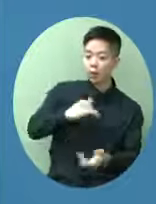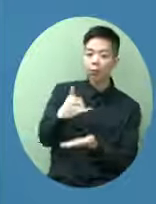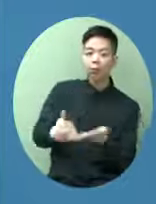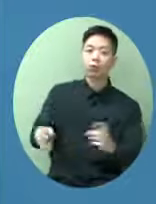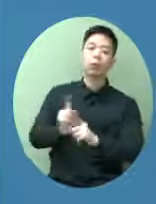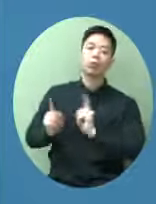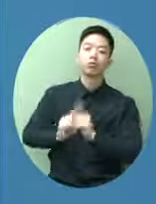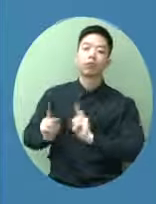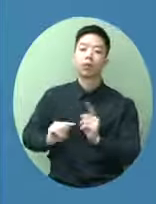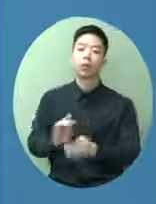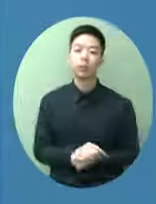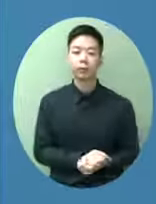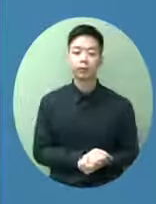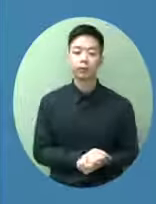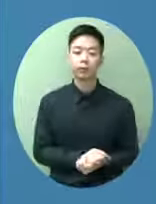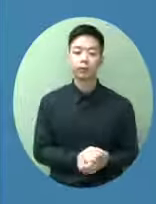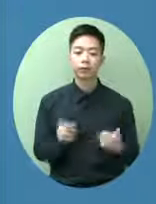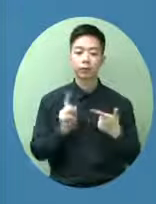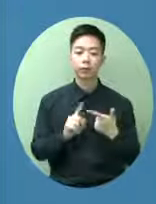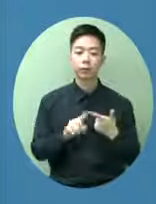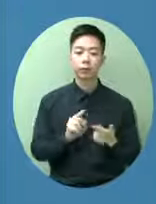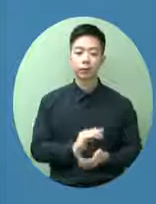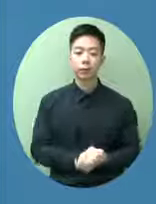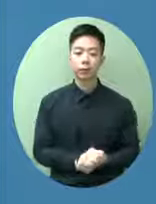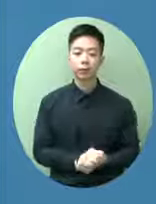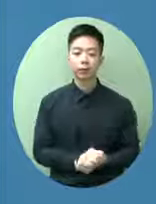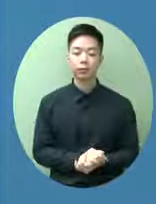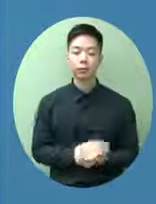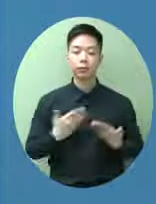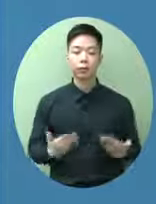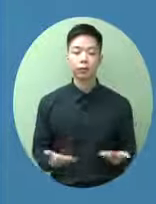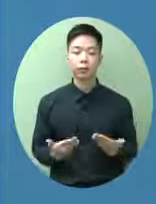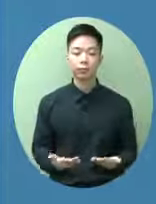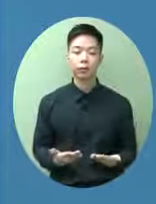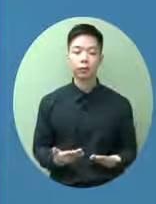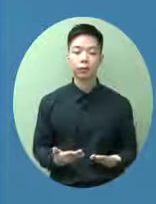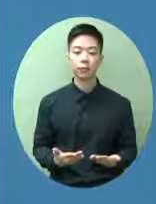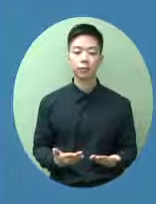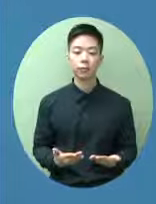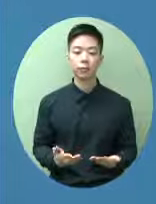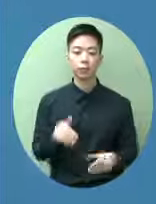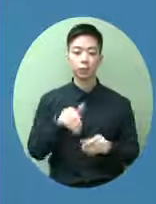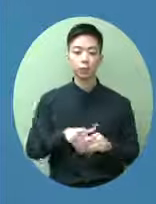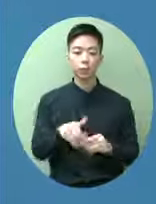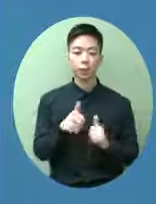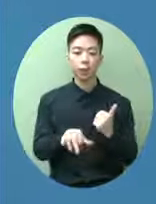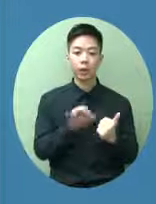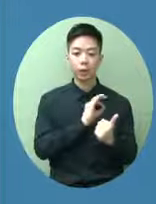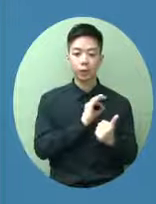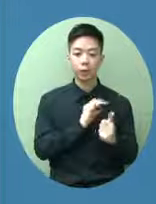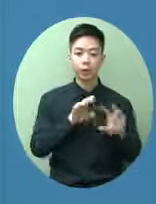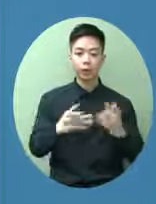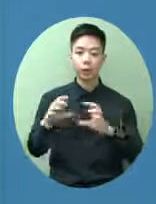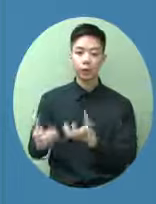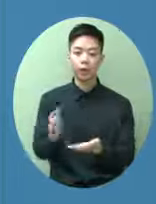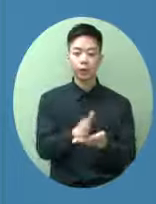發生第二個問題呢就是在今次這個選舉委員會戒備分組